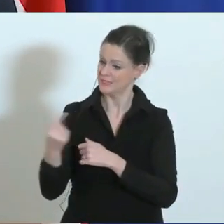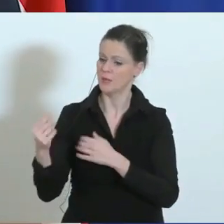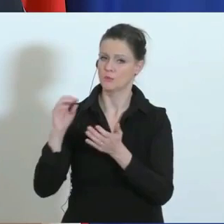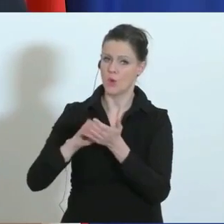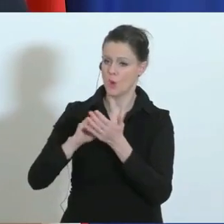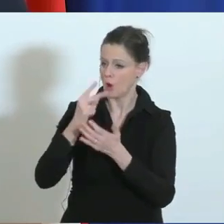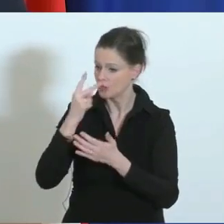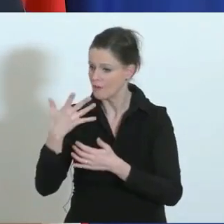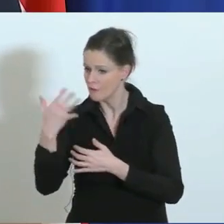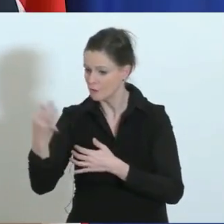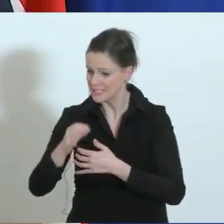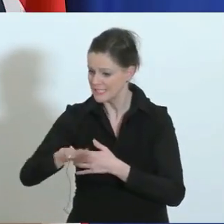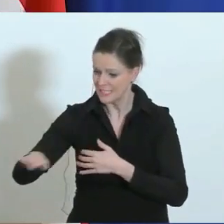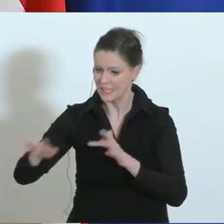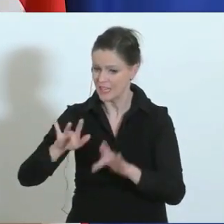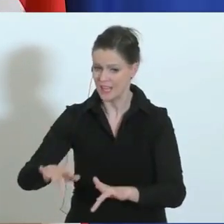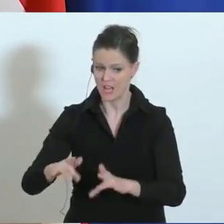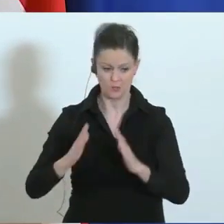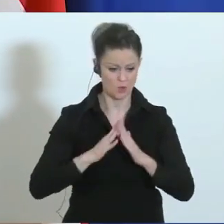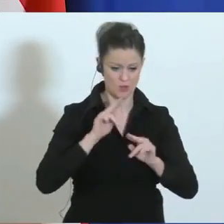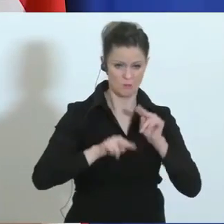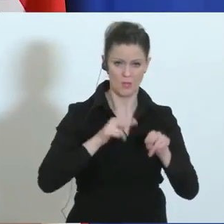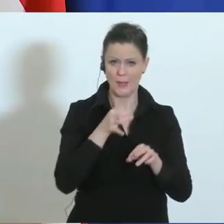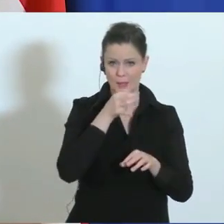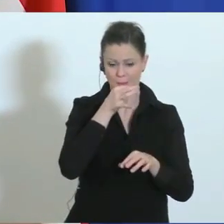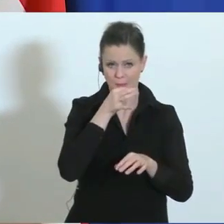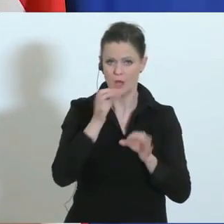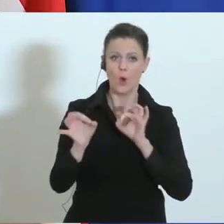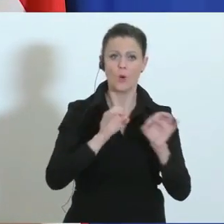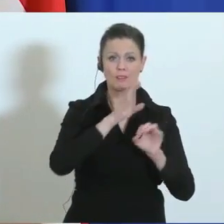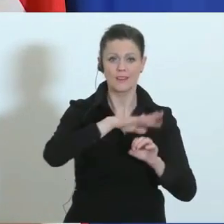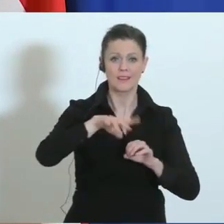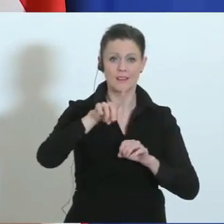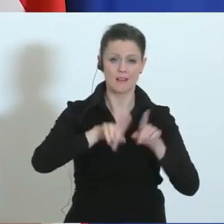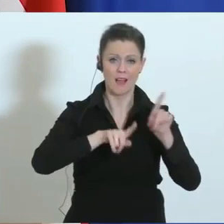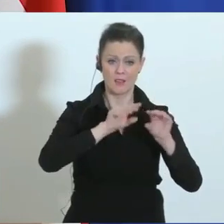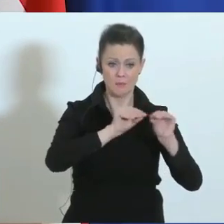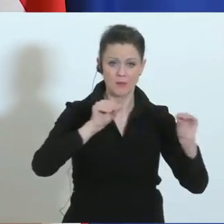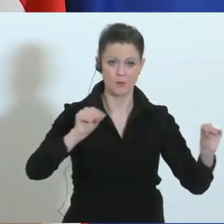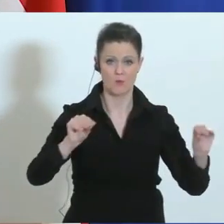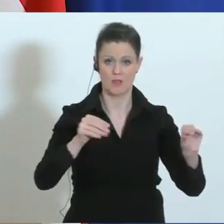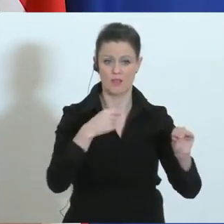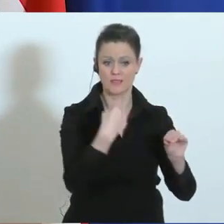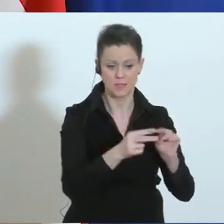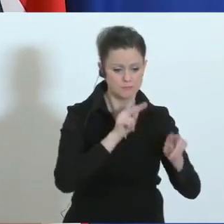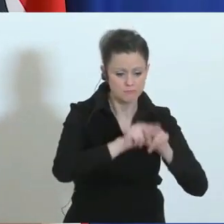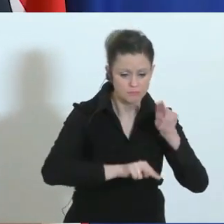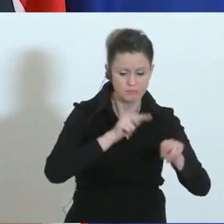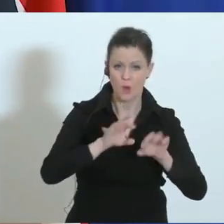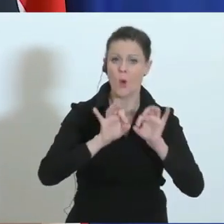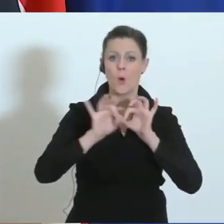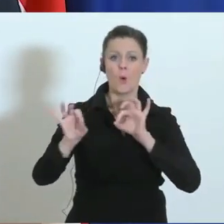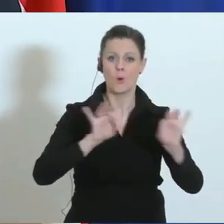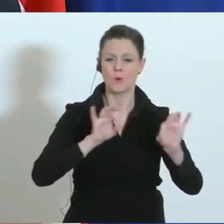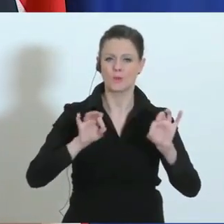kümmern, die eben keine Betreuungsmöglichkeit zu Hause haben oder auch den Kindergärtnerinnen und Kindergärtnern, aber genauso auch den Landwirten, die dafür